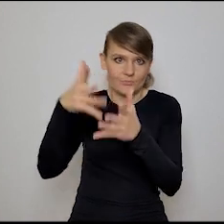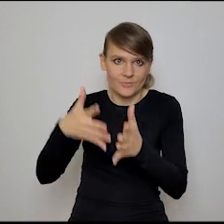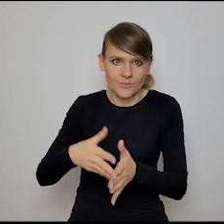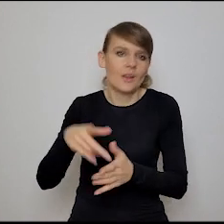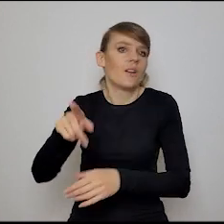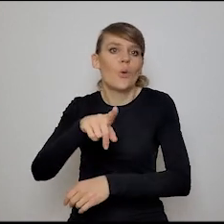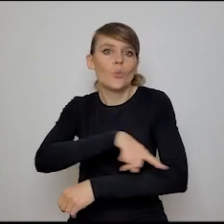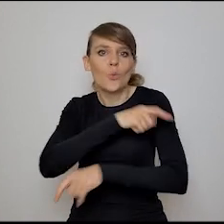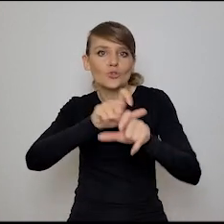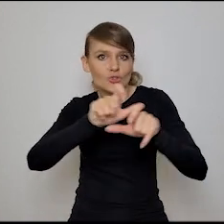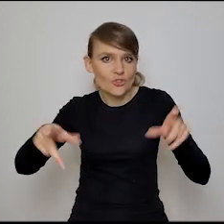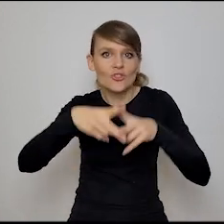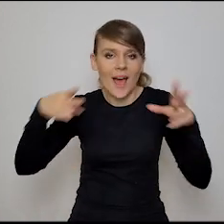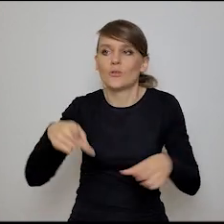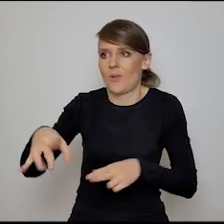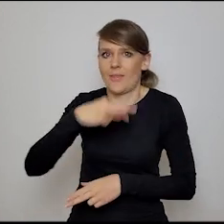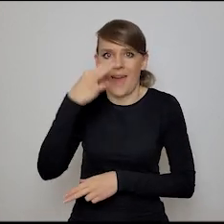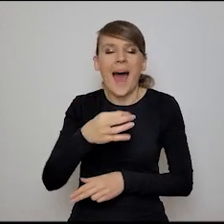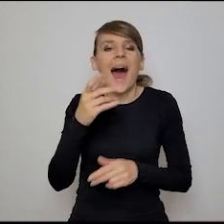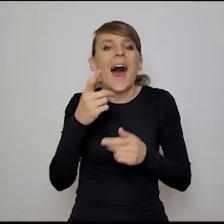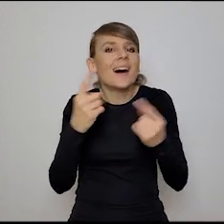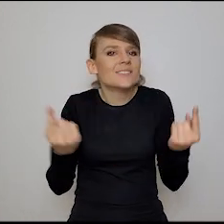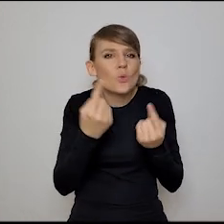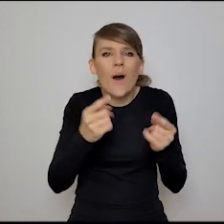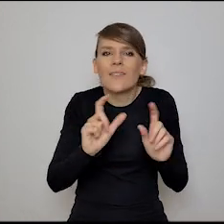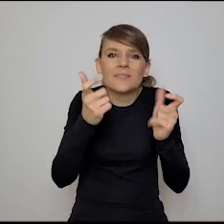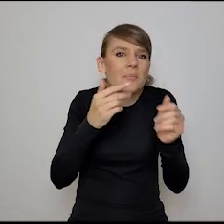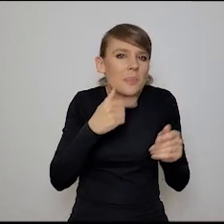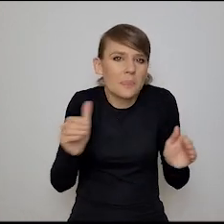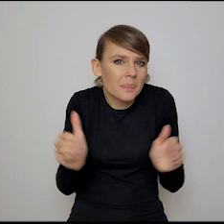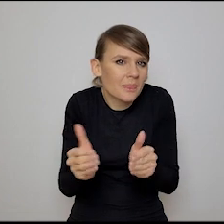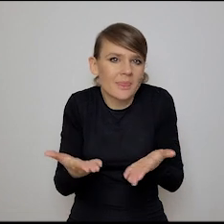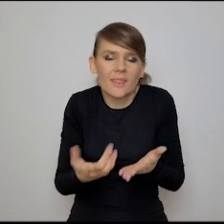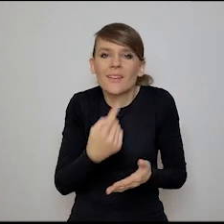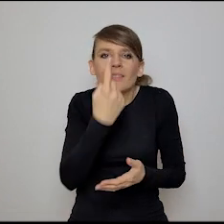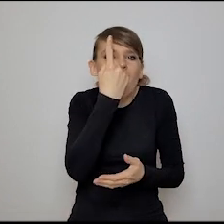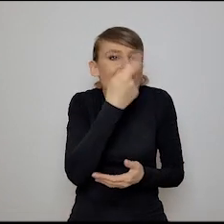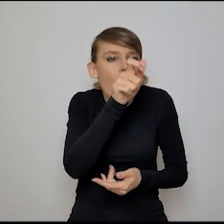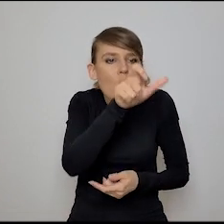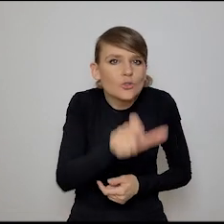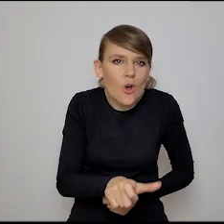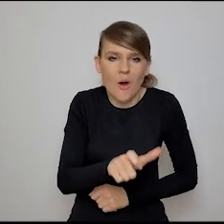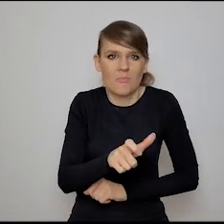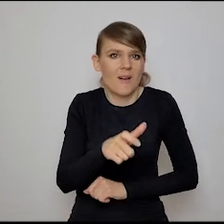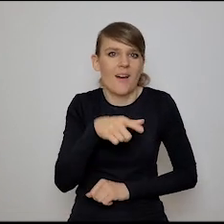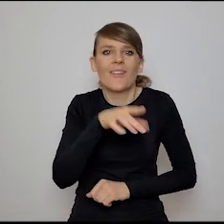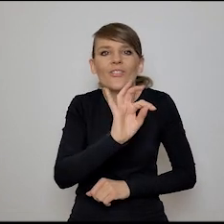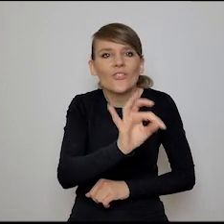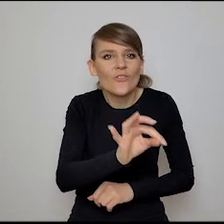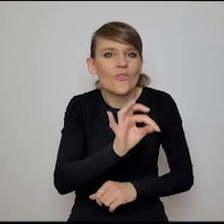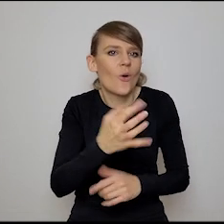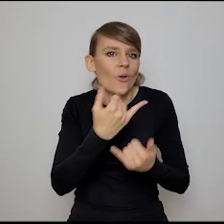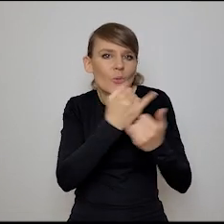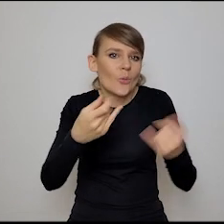skalach czasowych i tak dalej, a im bardziej to jest mikrozjawisko, już jeszcze zoom in do jakiejś jednej poszczególnej osoby z tymi wszystkimi jej tam,